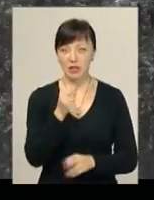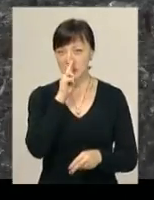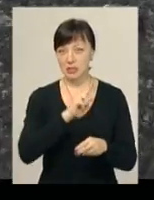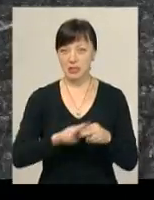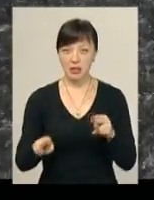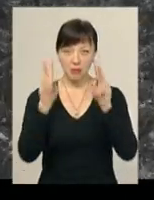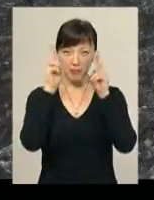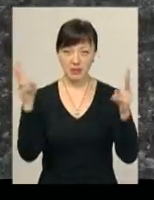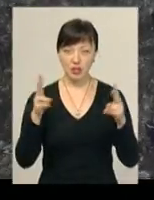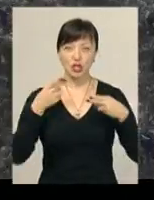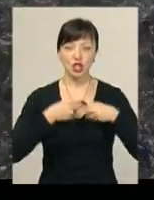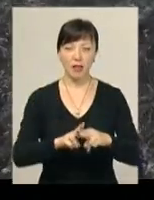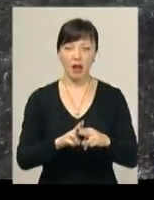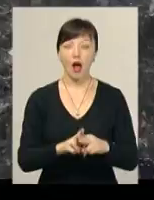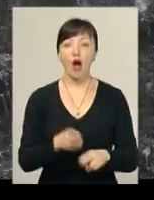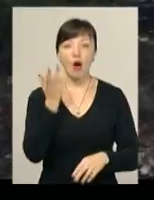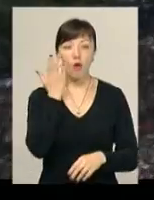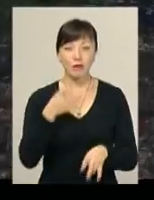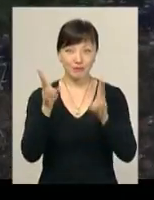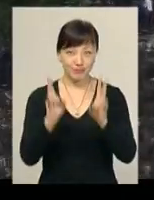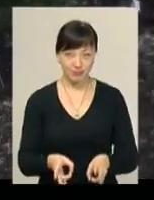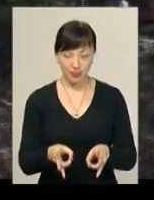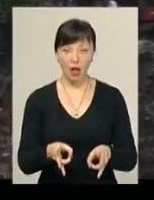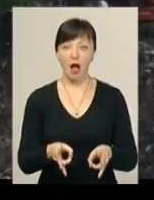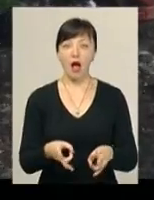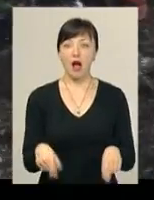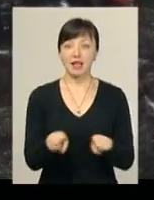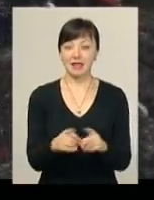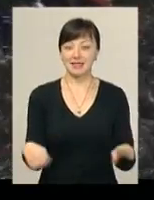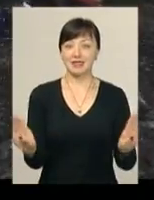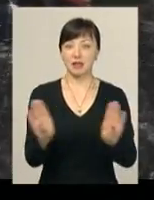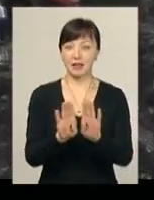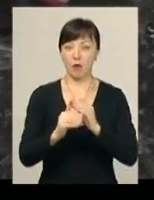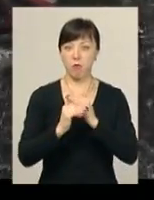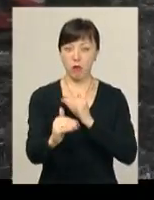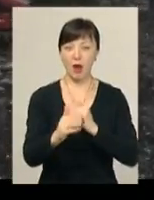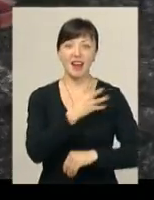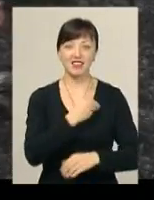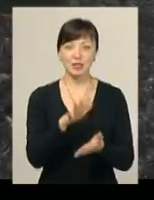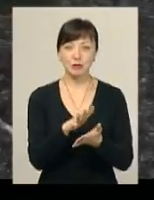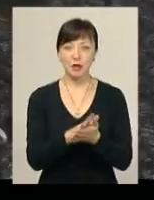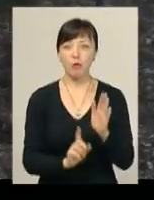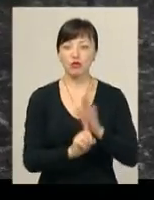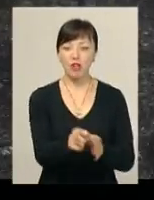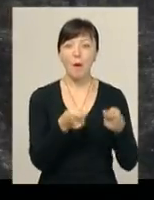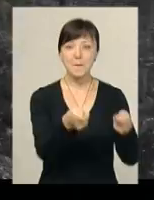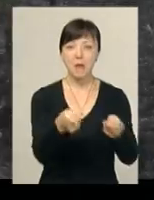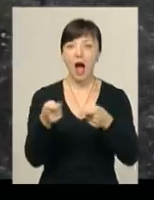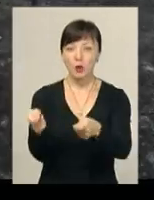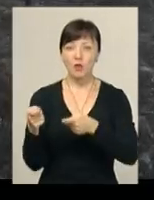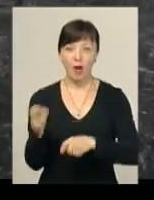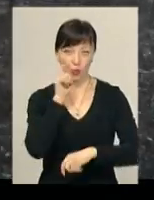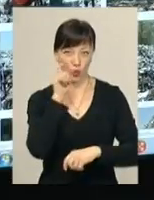інженер-еколог. Від моменту грибовецької трагедії, а відтак закриття полігону, львівське сміття почало мандрувати